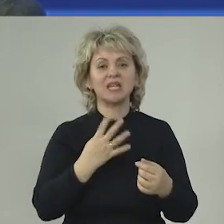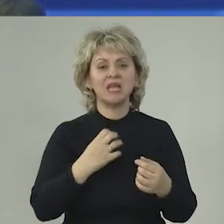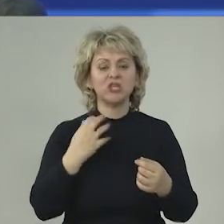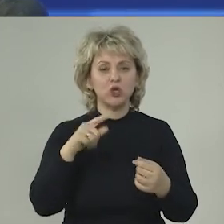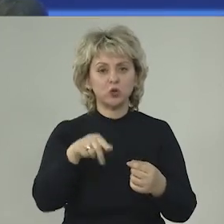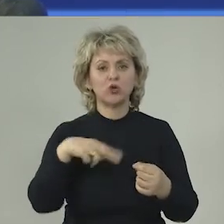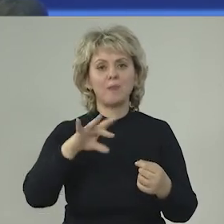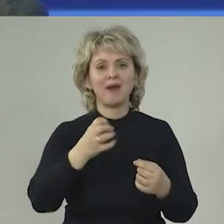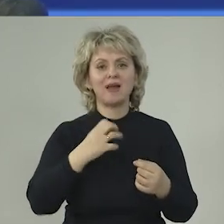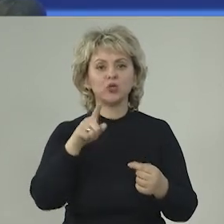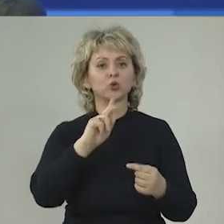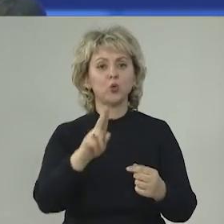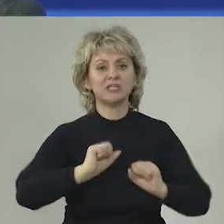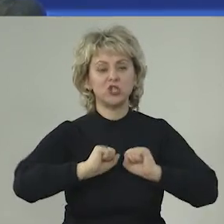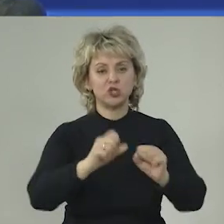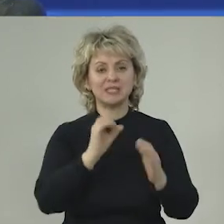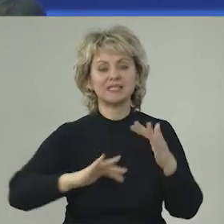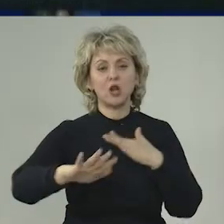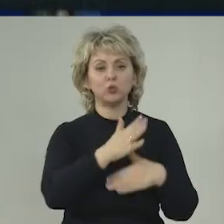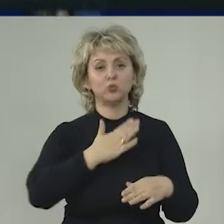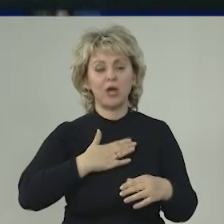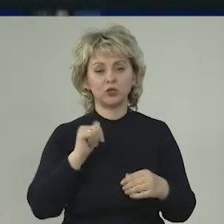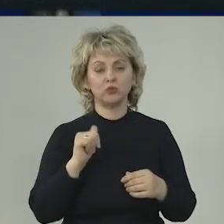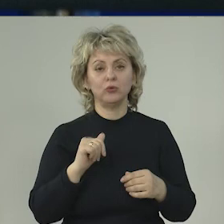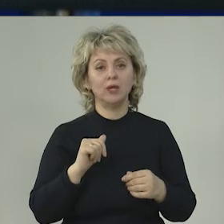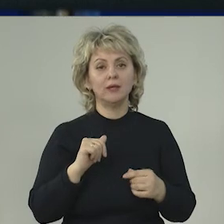прадедов, тех, кто защитил страну нашу.